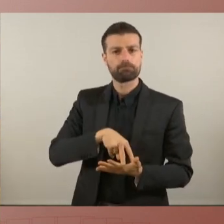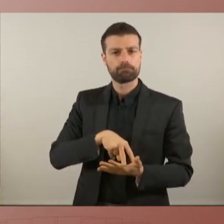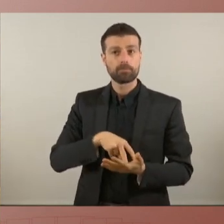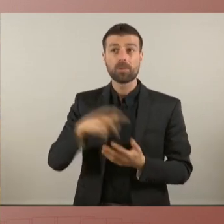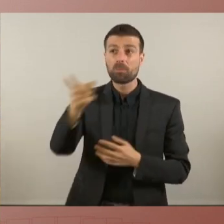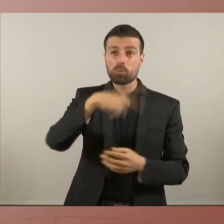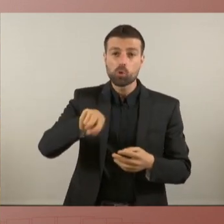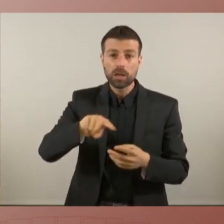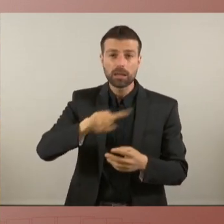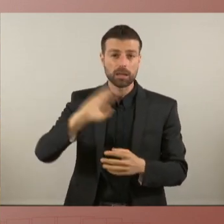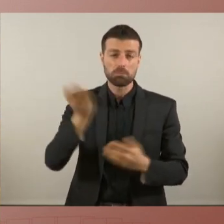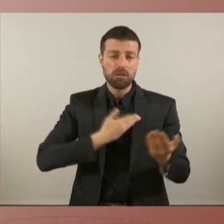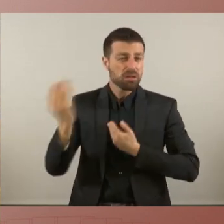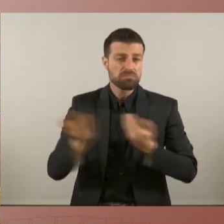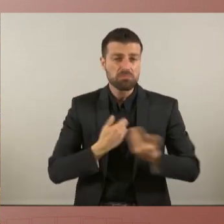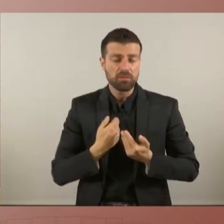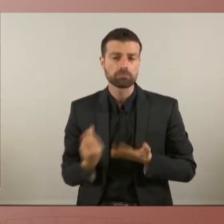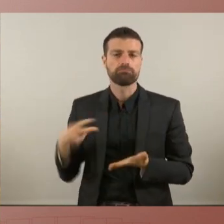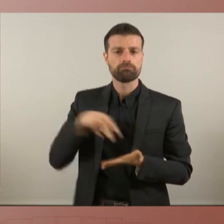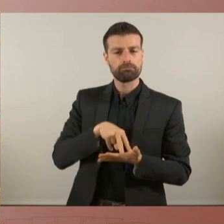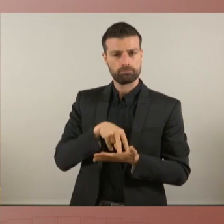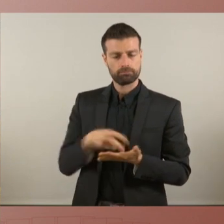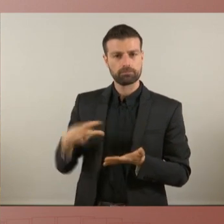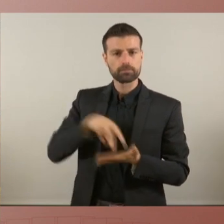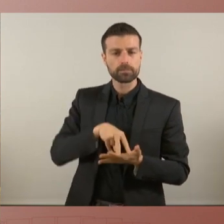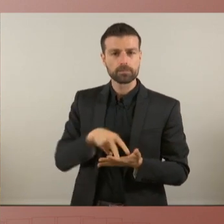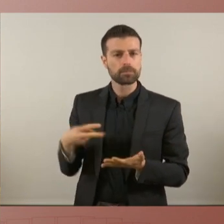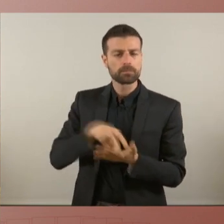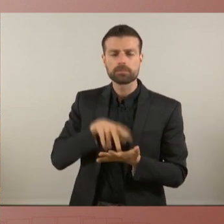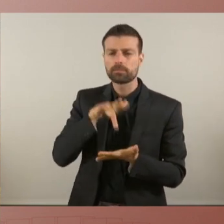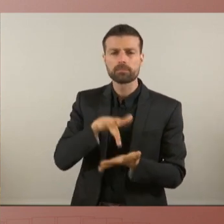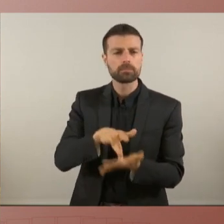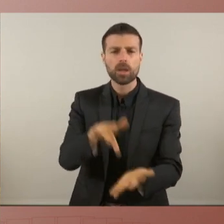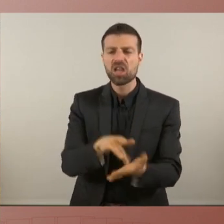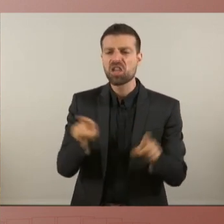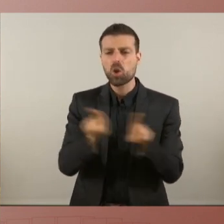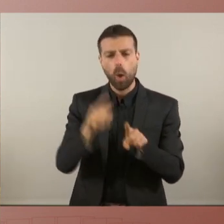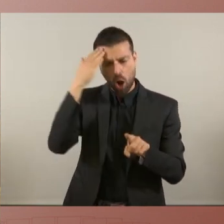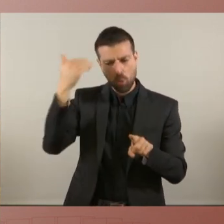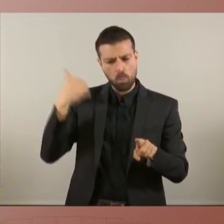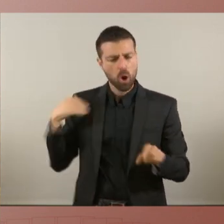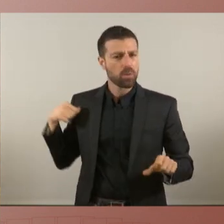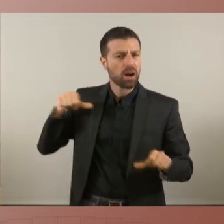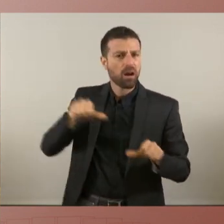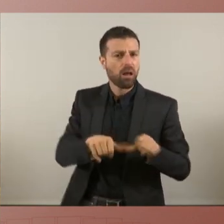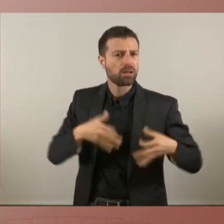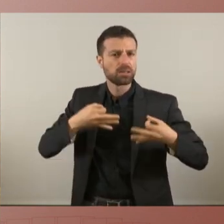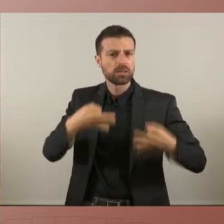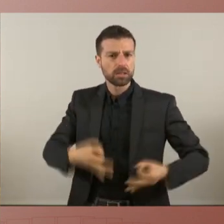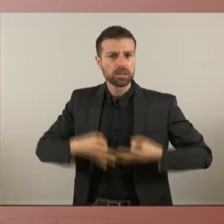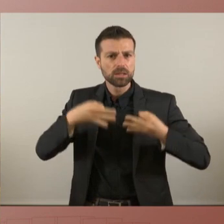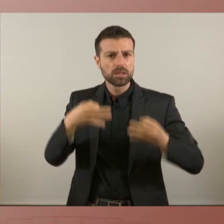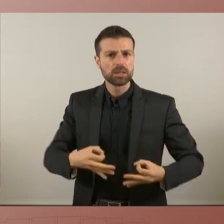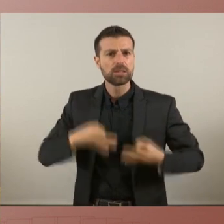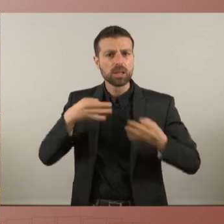tombeu tantes vegades ens aixecarem com sempre ha fet aquest poble agafats al fil roig de la història